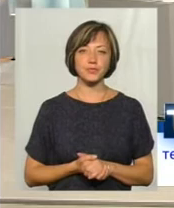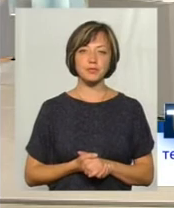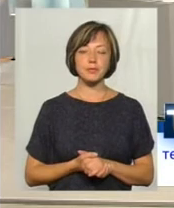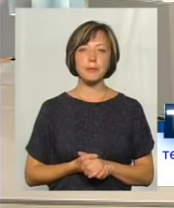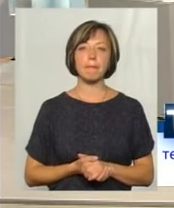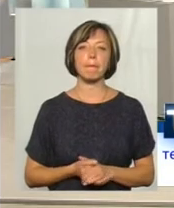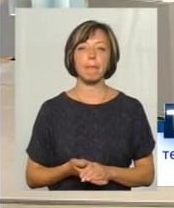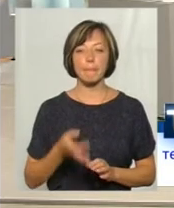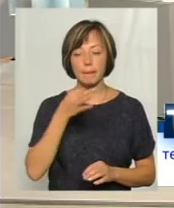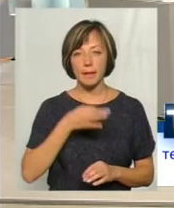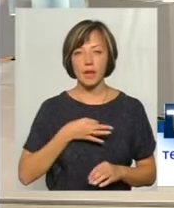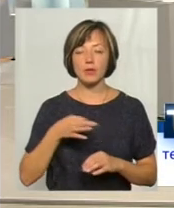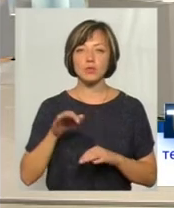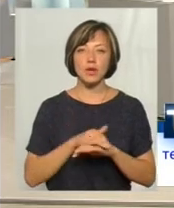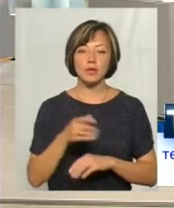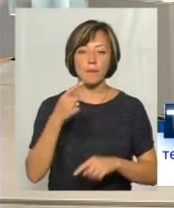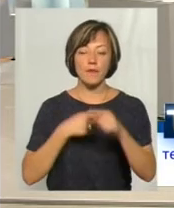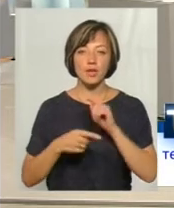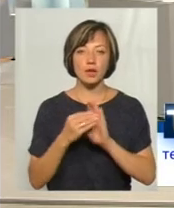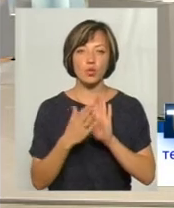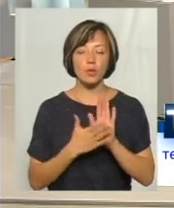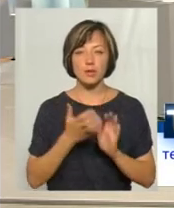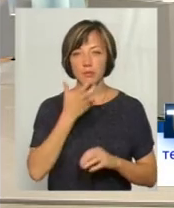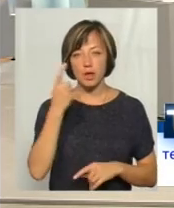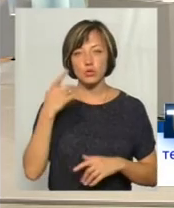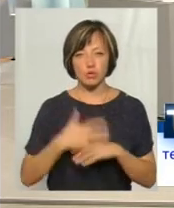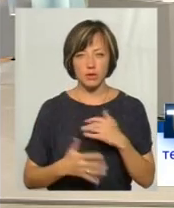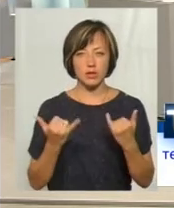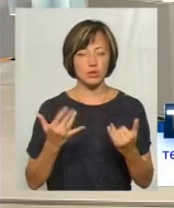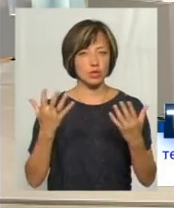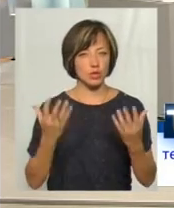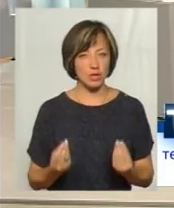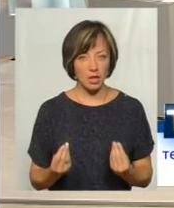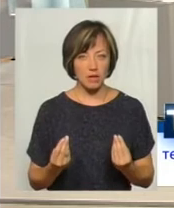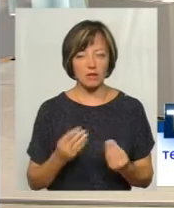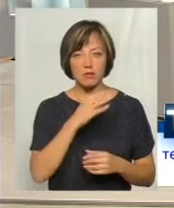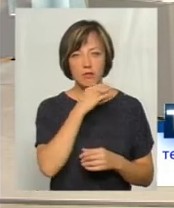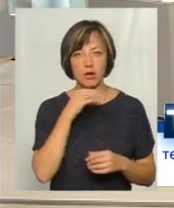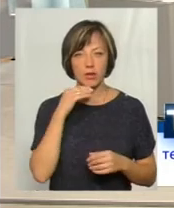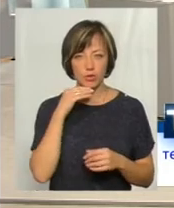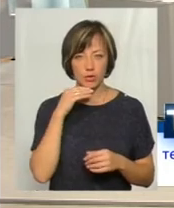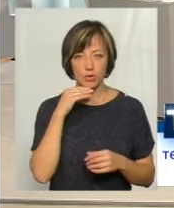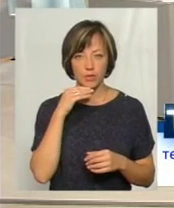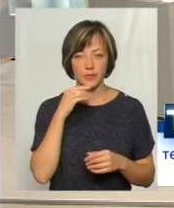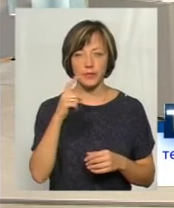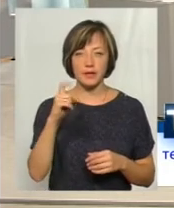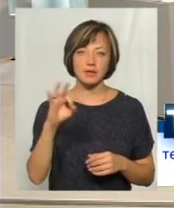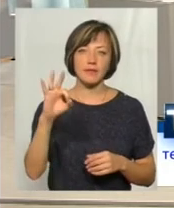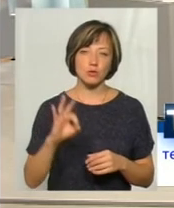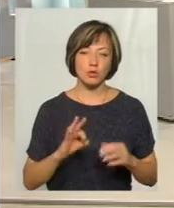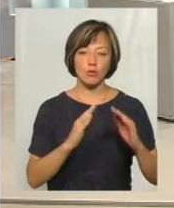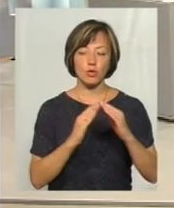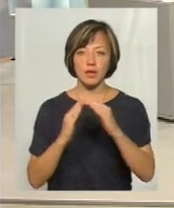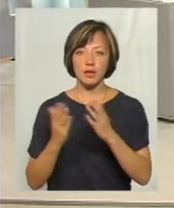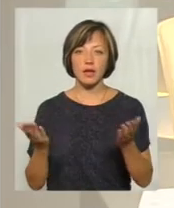повертаючись до обліку тепла, зрозуміло, на сьогоднішній день в багатьох, в 100% будинків,